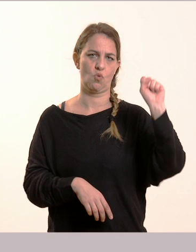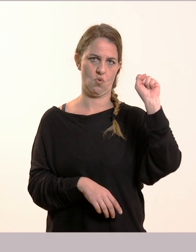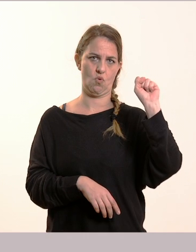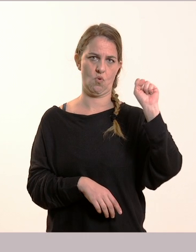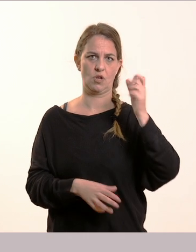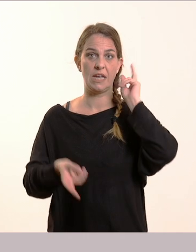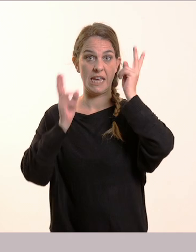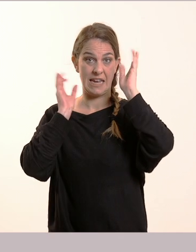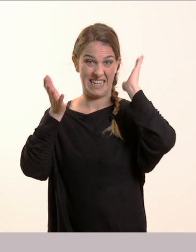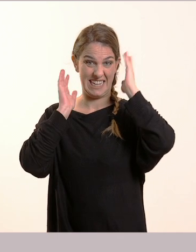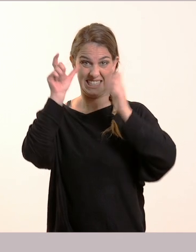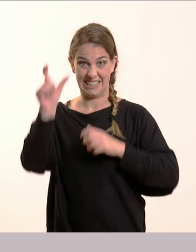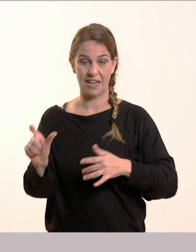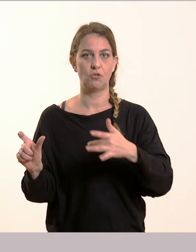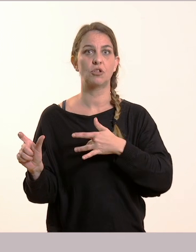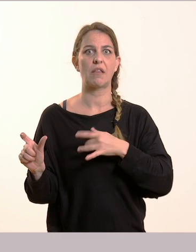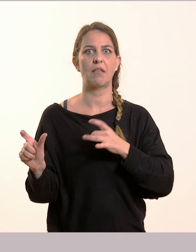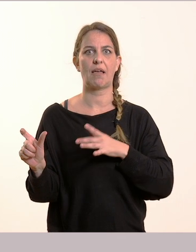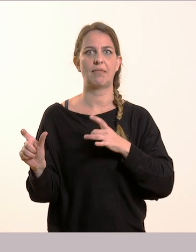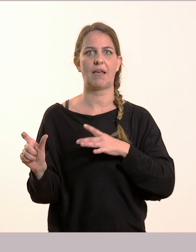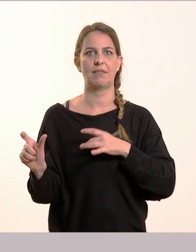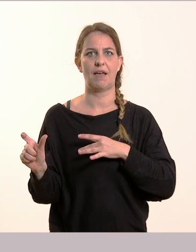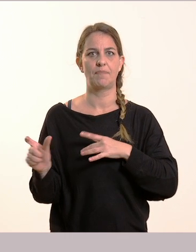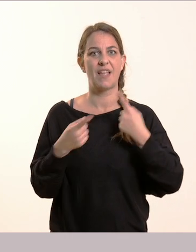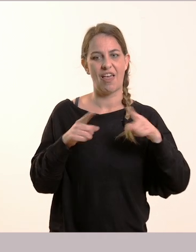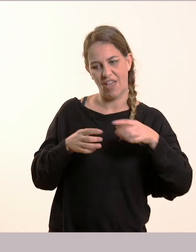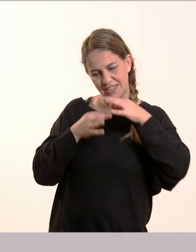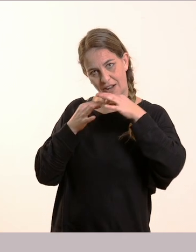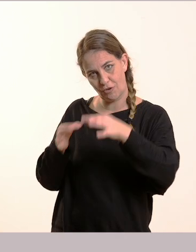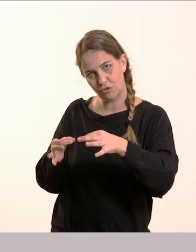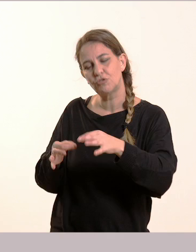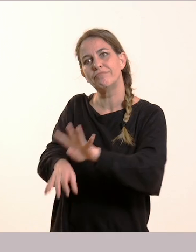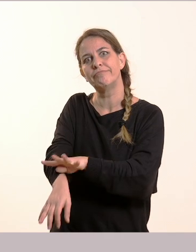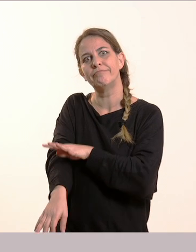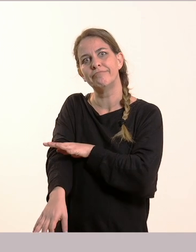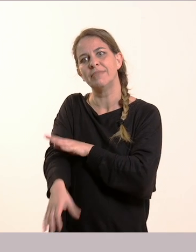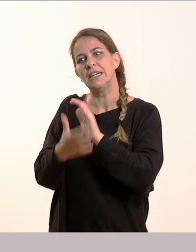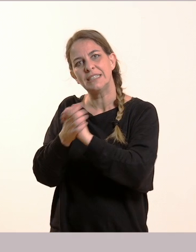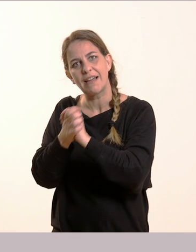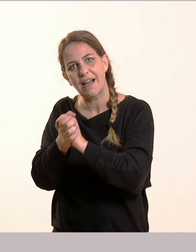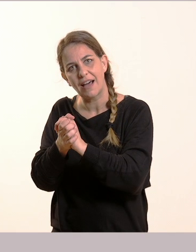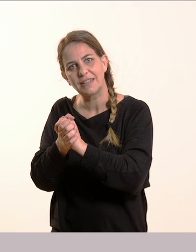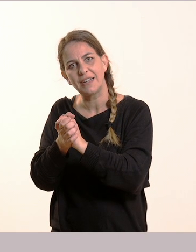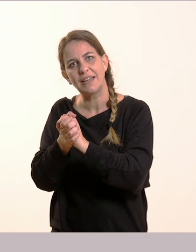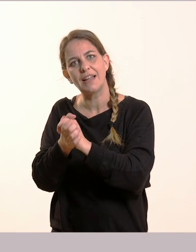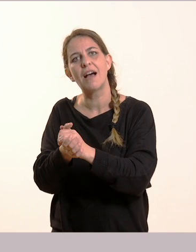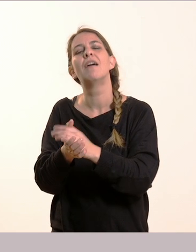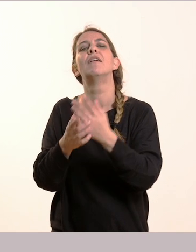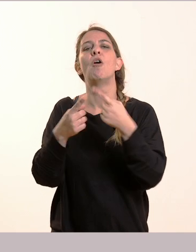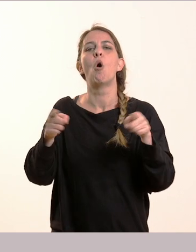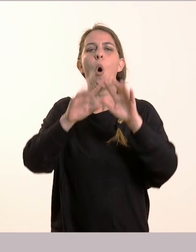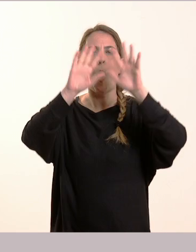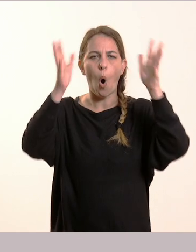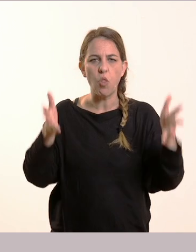χτυπούσε δυνατά. Συγχαρητήρια παιδί μου, κέρδισε στην υποτροφία του οδείου μας. Θα χαρώ να σε έχω μαθητή, είπε ο